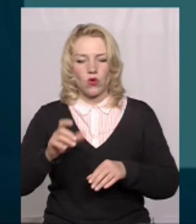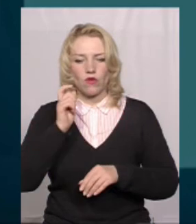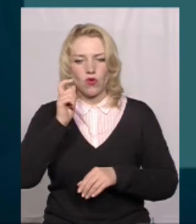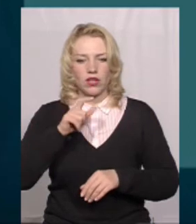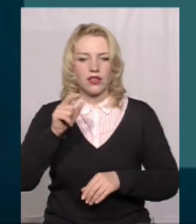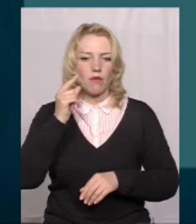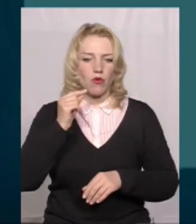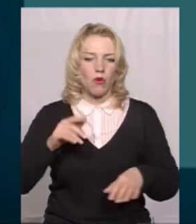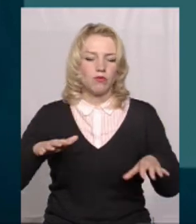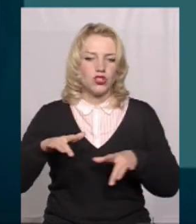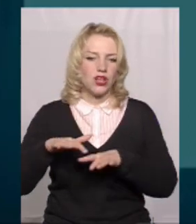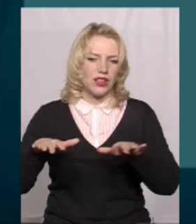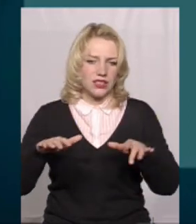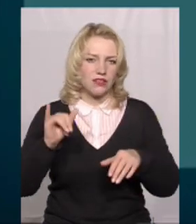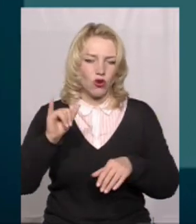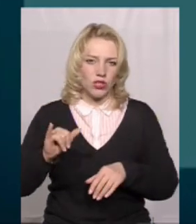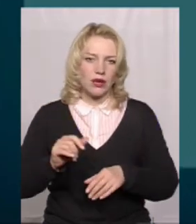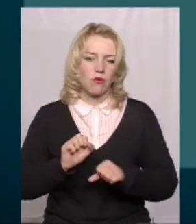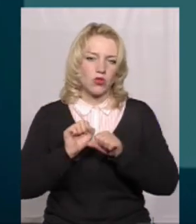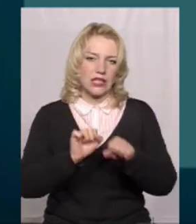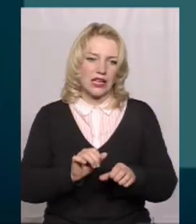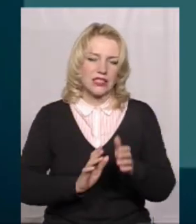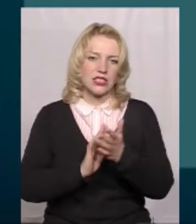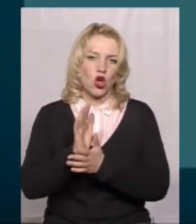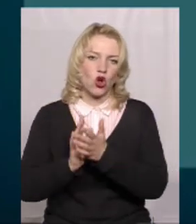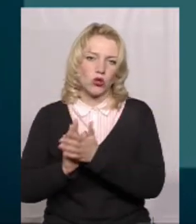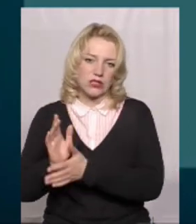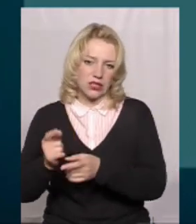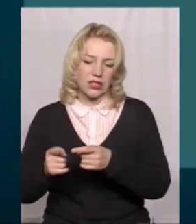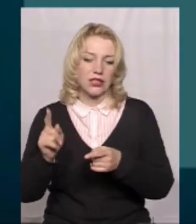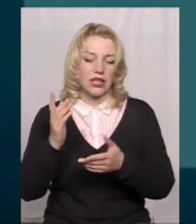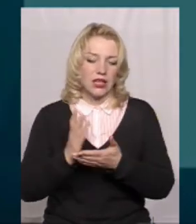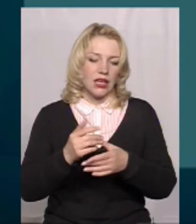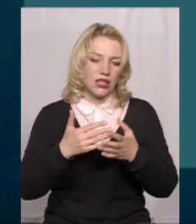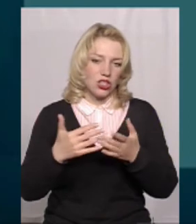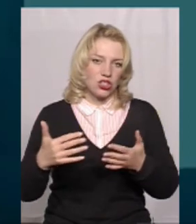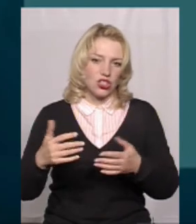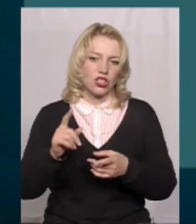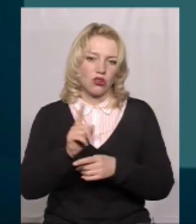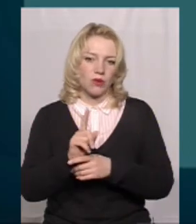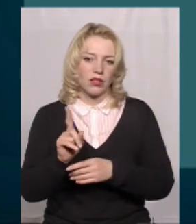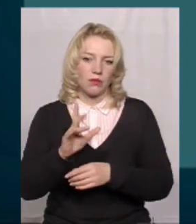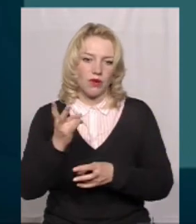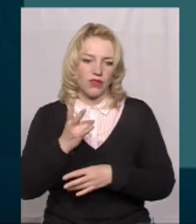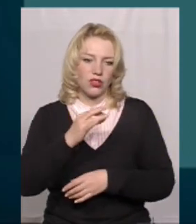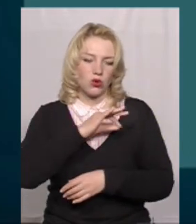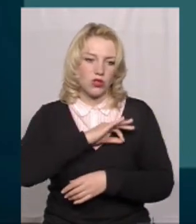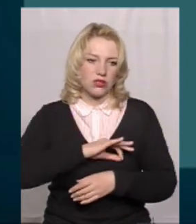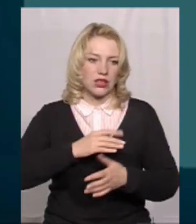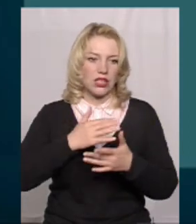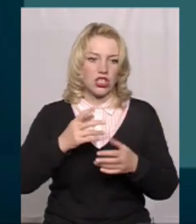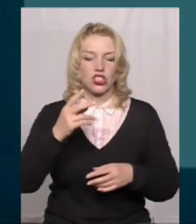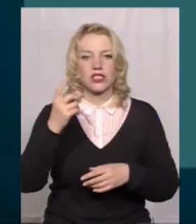про захист рослин. Крім того, є інші нормативи, якими повинні користуватися сільгоспільприємства при